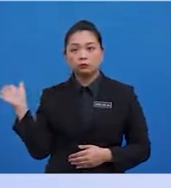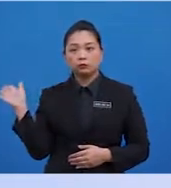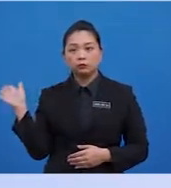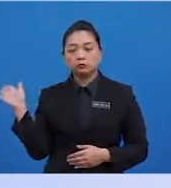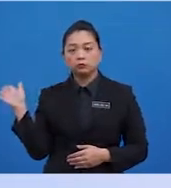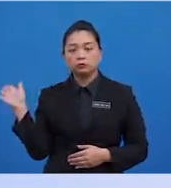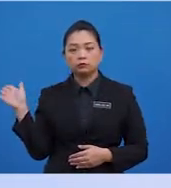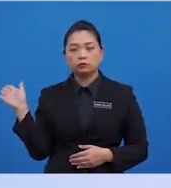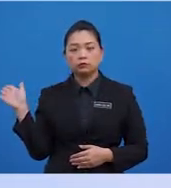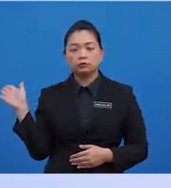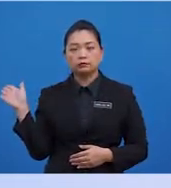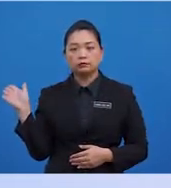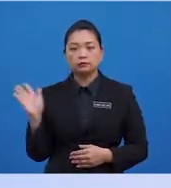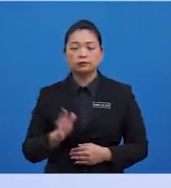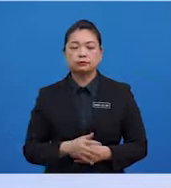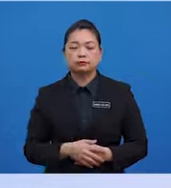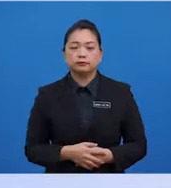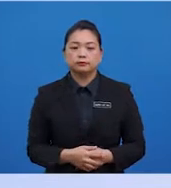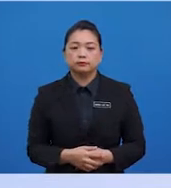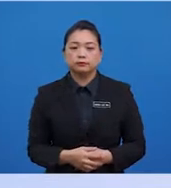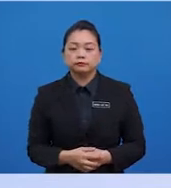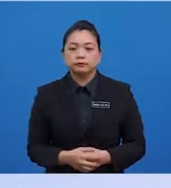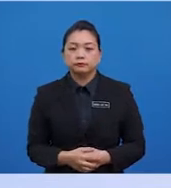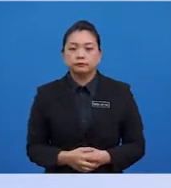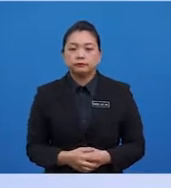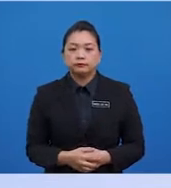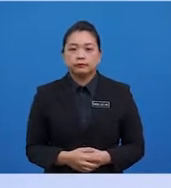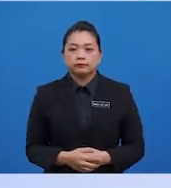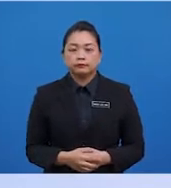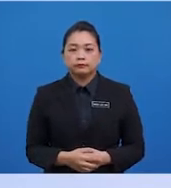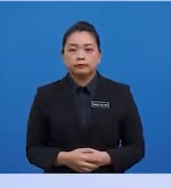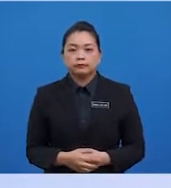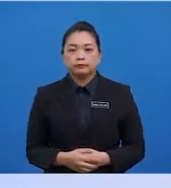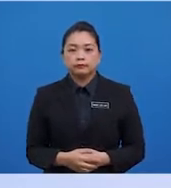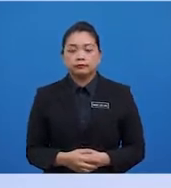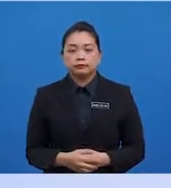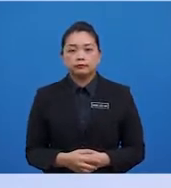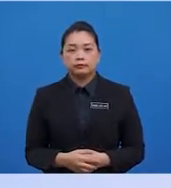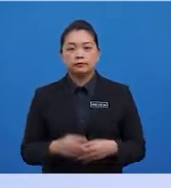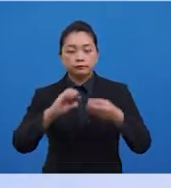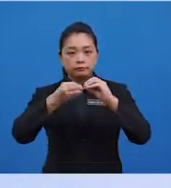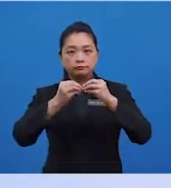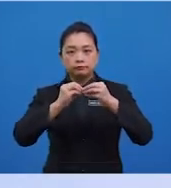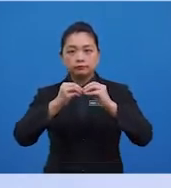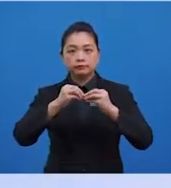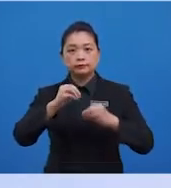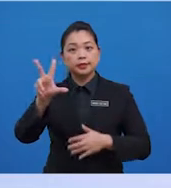62, 53, 48. Tutup tanda kurung dakar. Buka tanda kurung dakar.